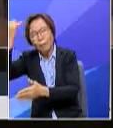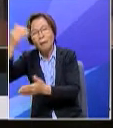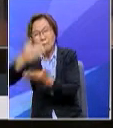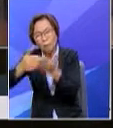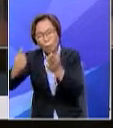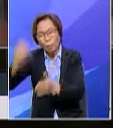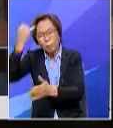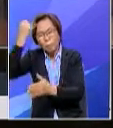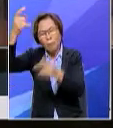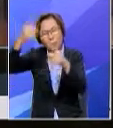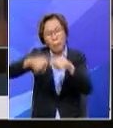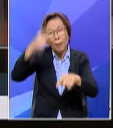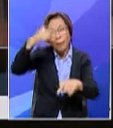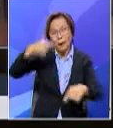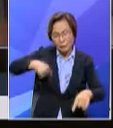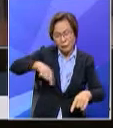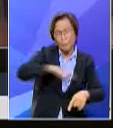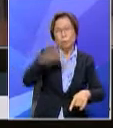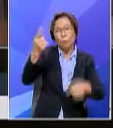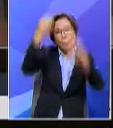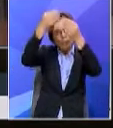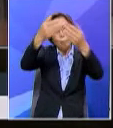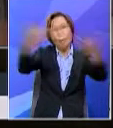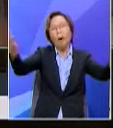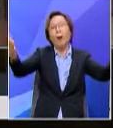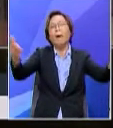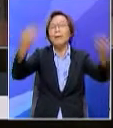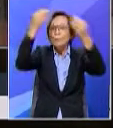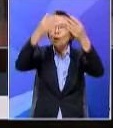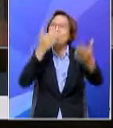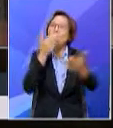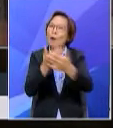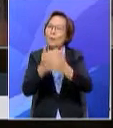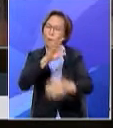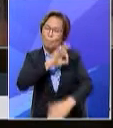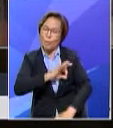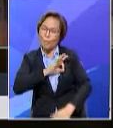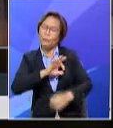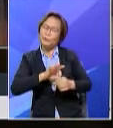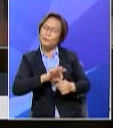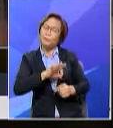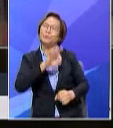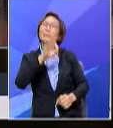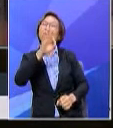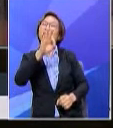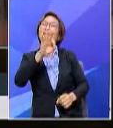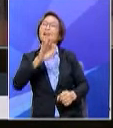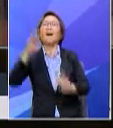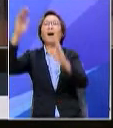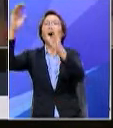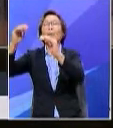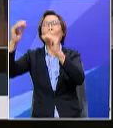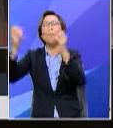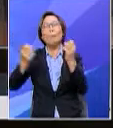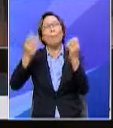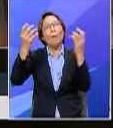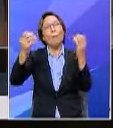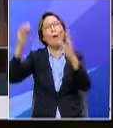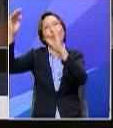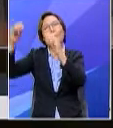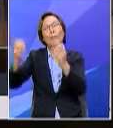berbeza tapi macam kami selagi mesej itu membawa kebaikan memberi manfaat pada jiwa silakan dan mudah-mudahan makin banyak lagi